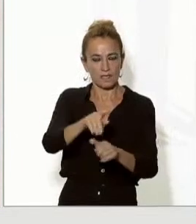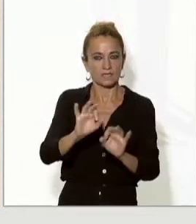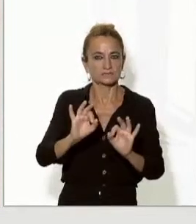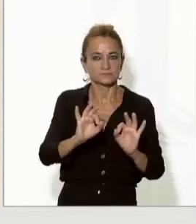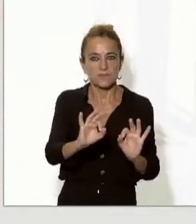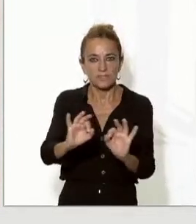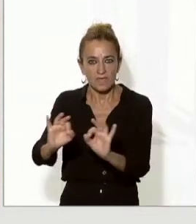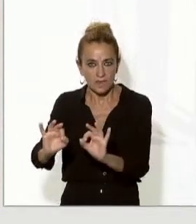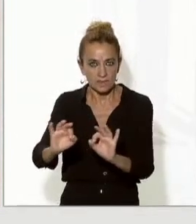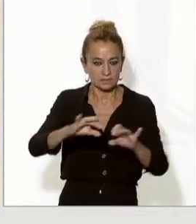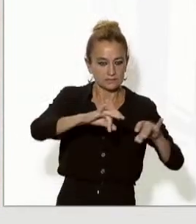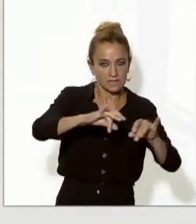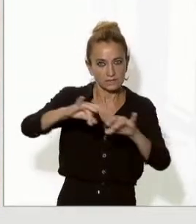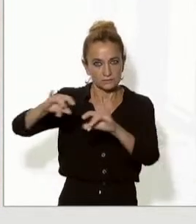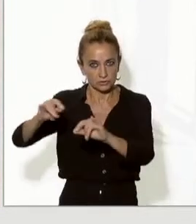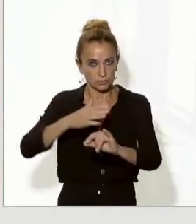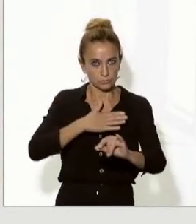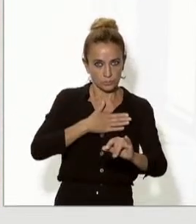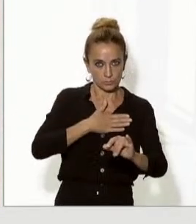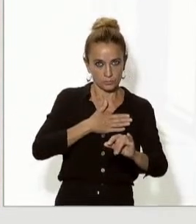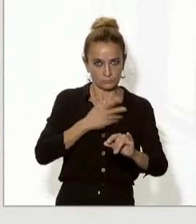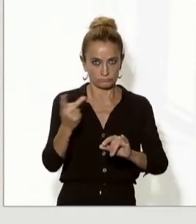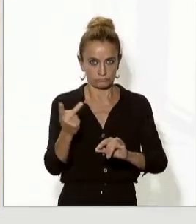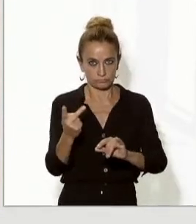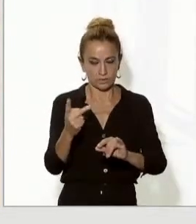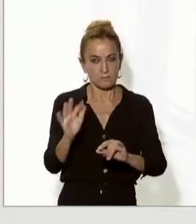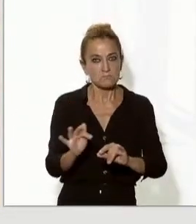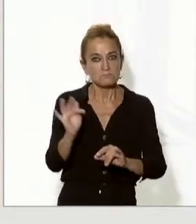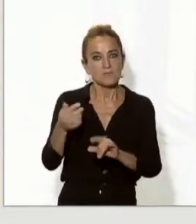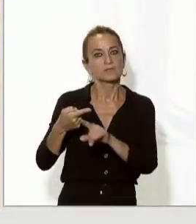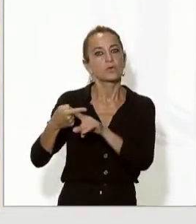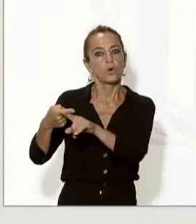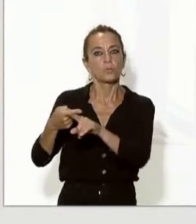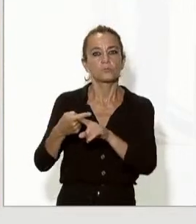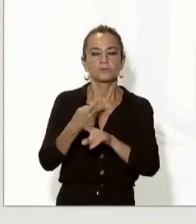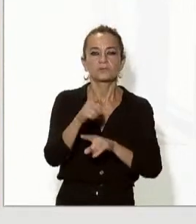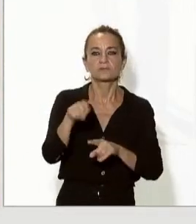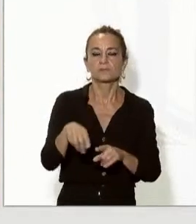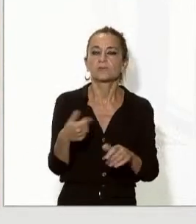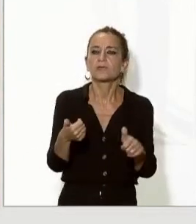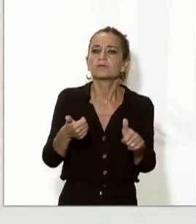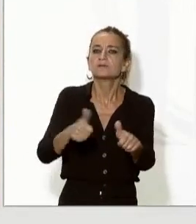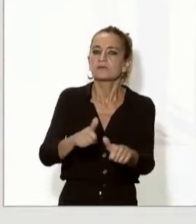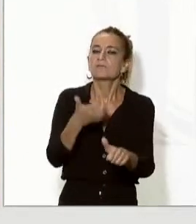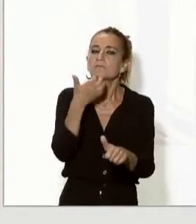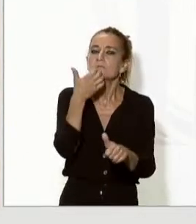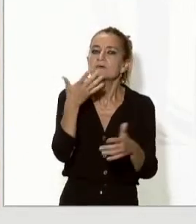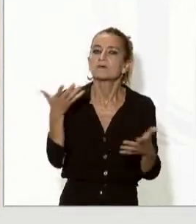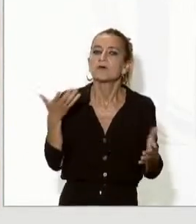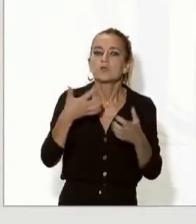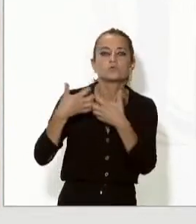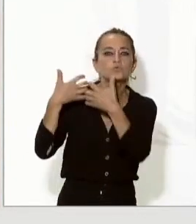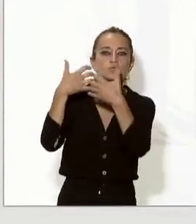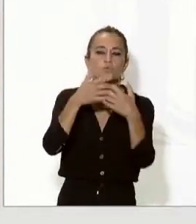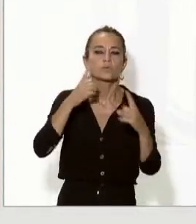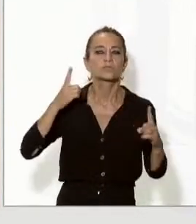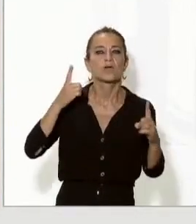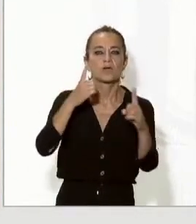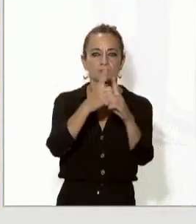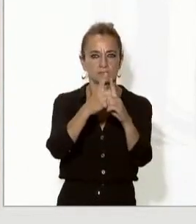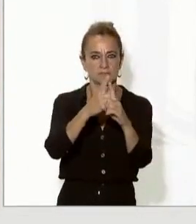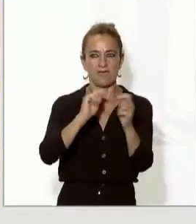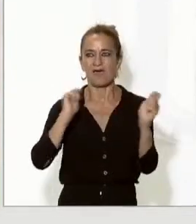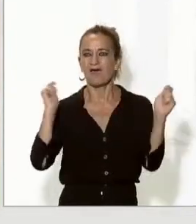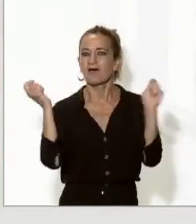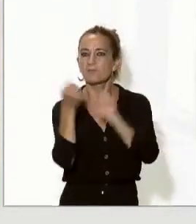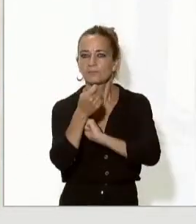territoris, però també de reptes que són compartits. Reptes com la lluita contra el canvi climàtic i com